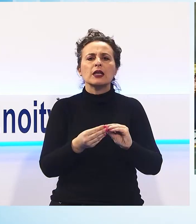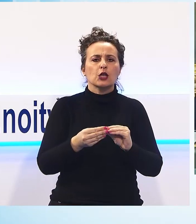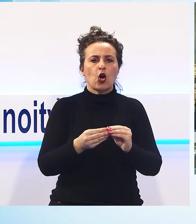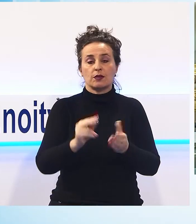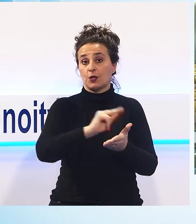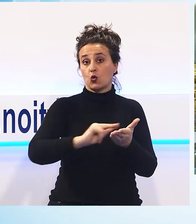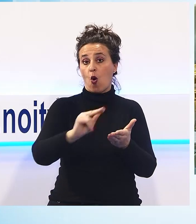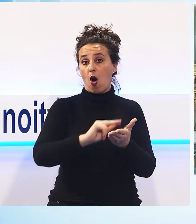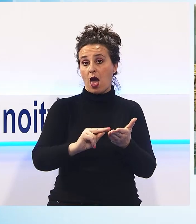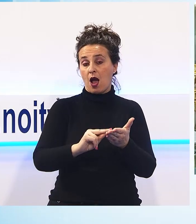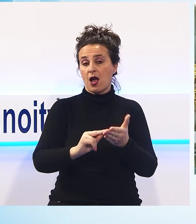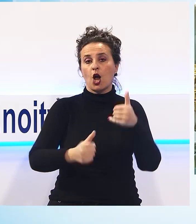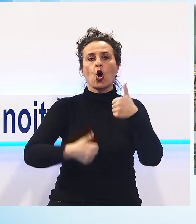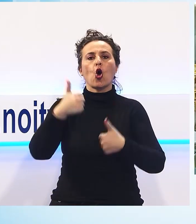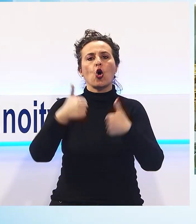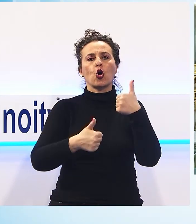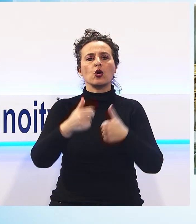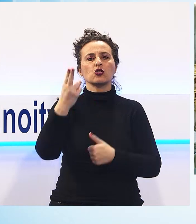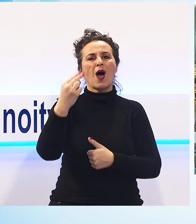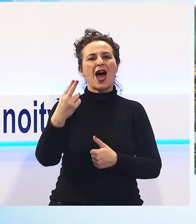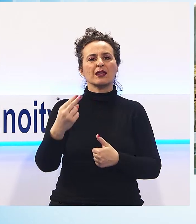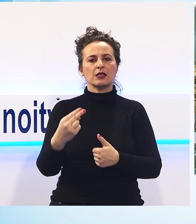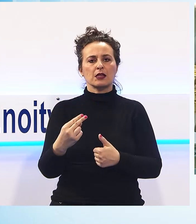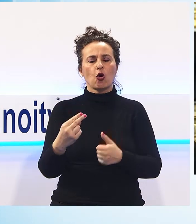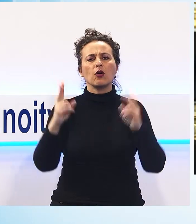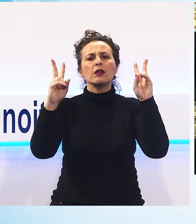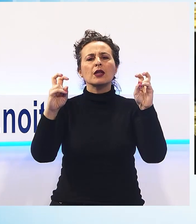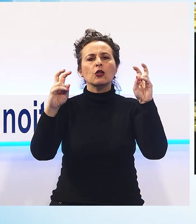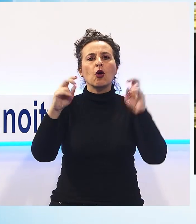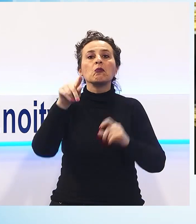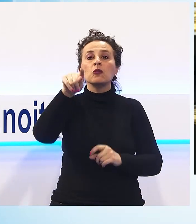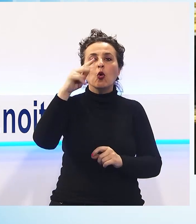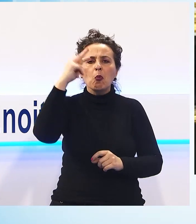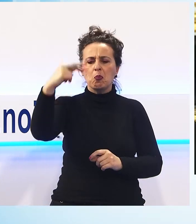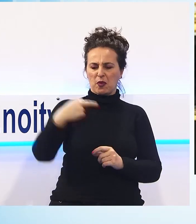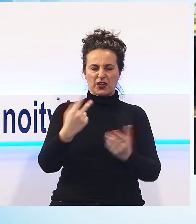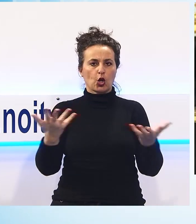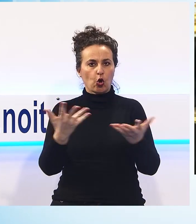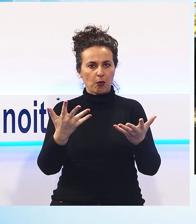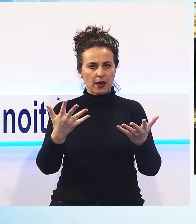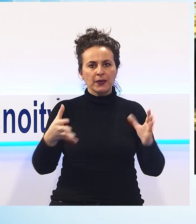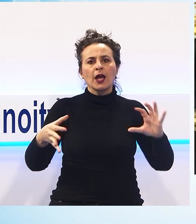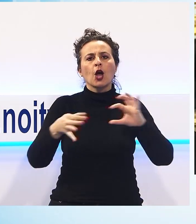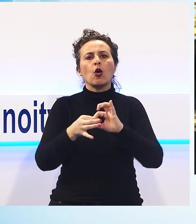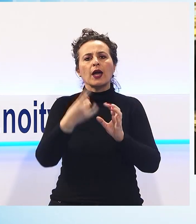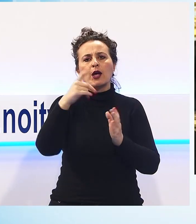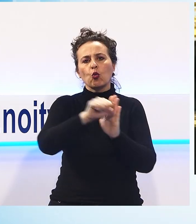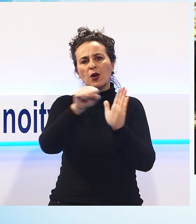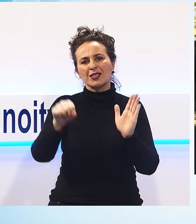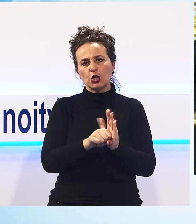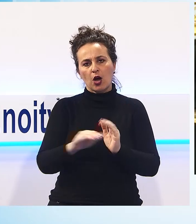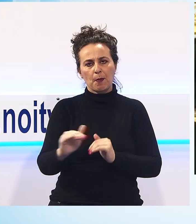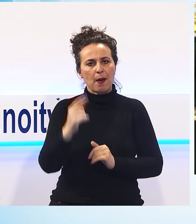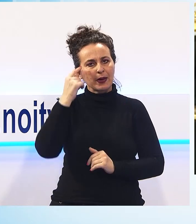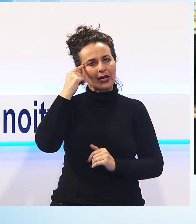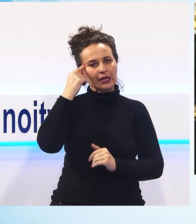con un concorso artistico dal titolo E tu come mi vedi? legato al racconto Lea va a scuola, la storia di una bambina con sindrome di